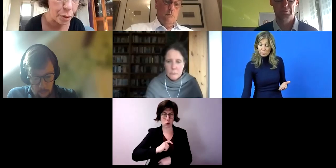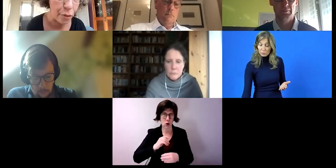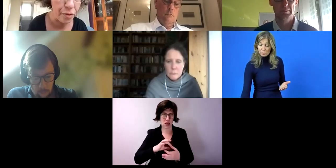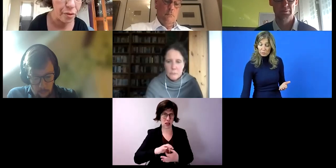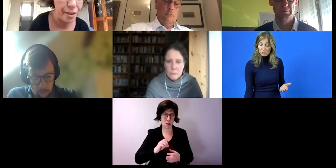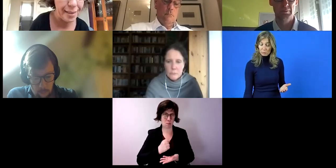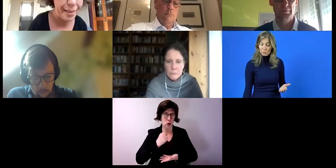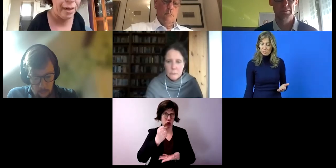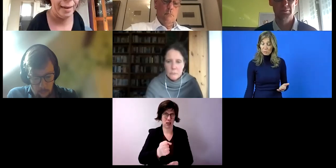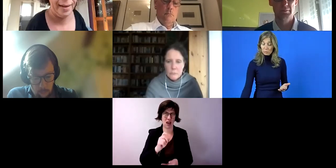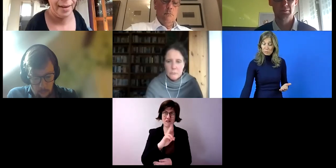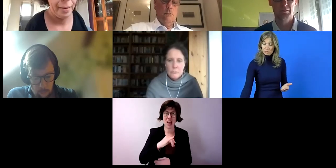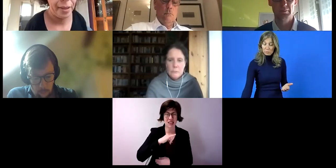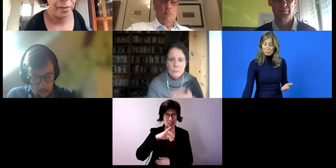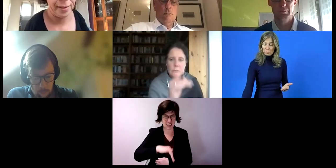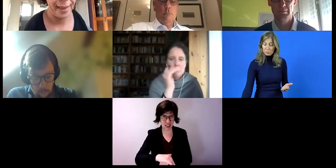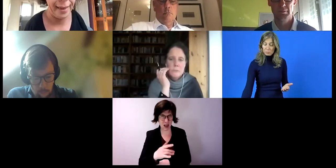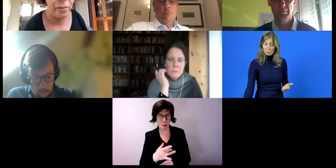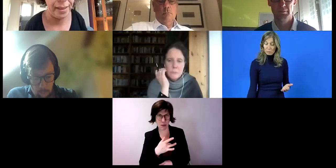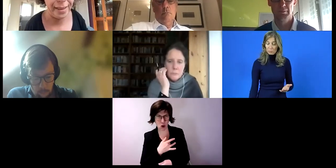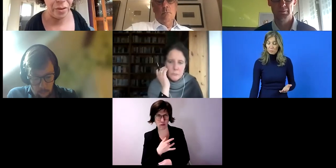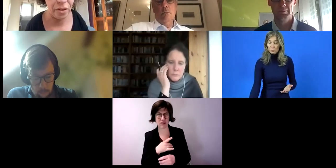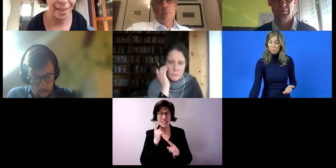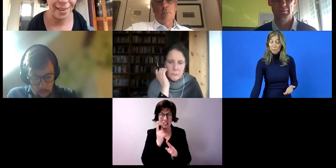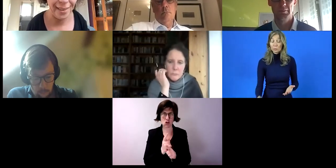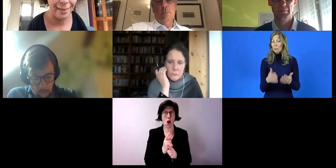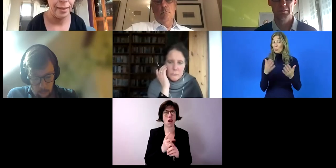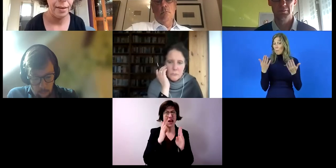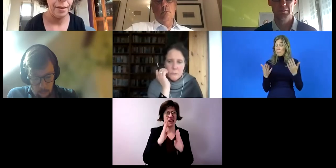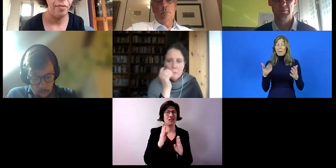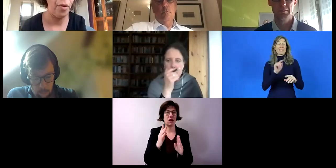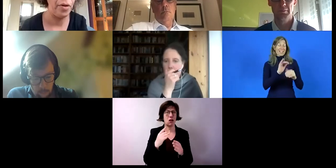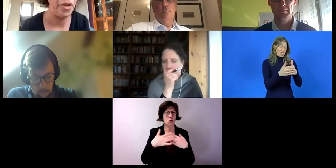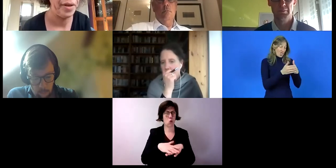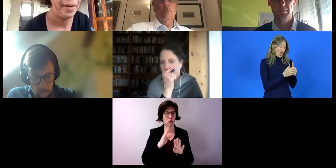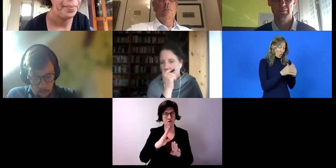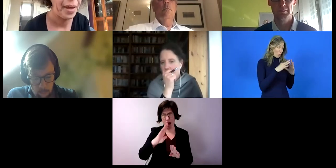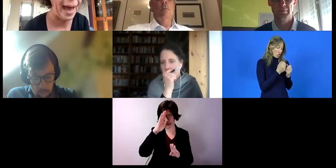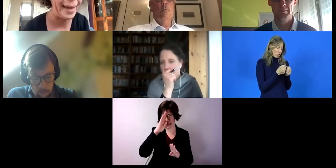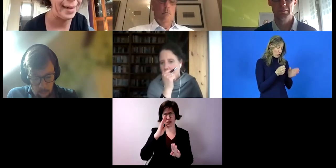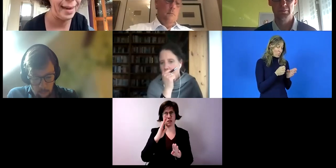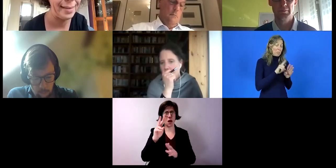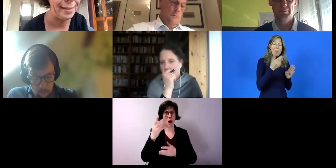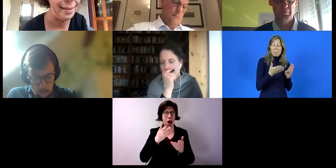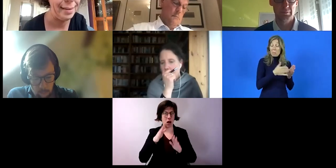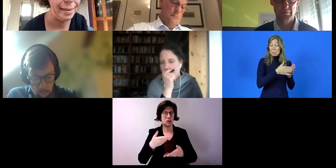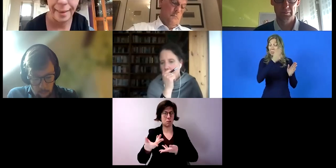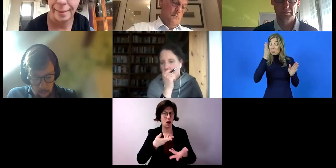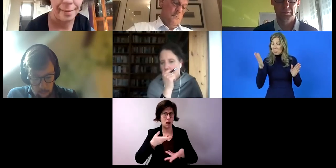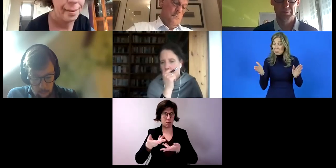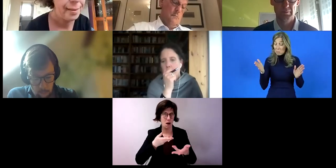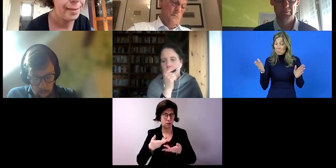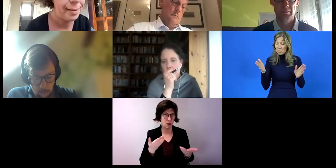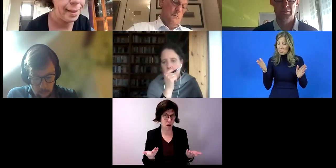Interessierte Betroffene sollten sich regional bei Kostenträgern und Integrationsfachdiensten vor Ort beraten lassen. Hier